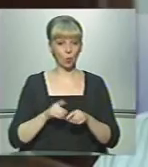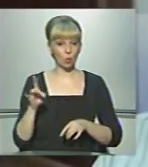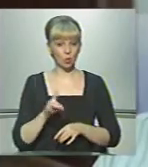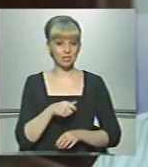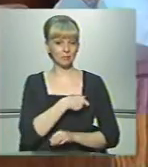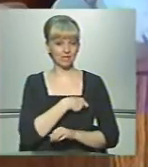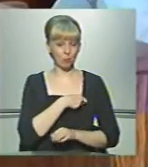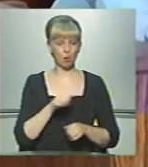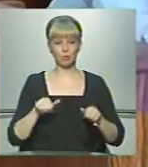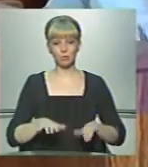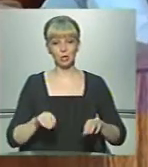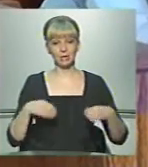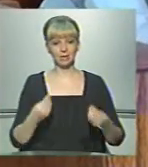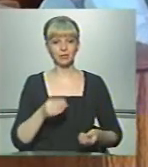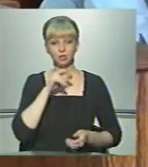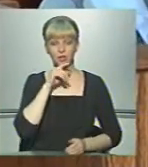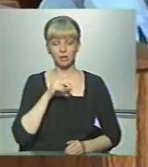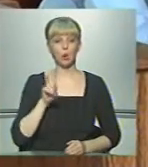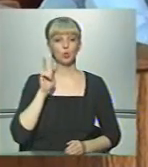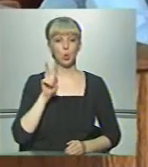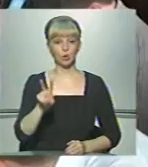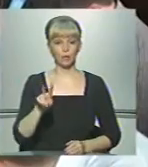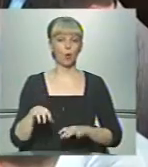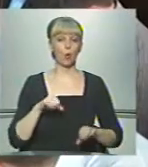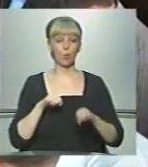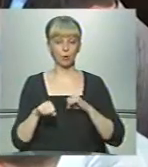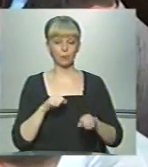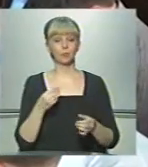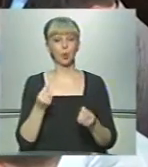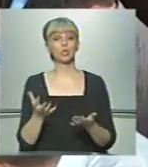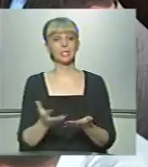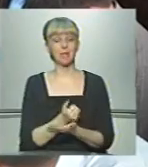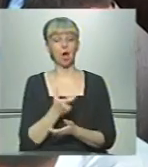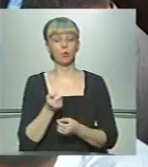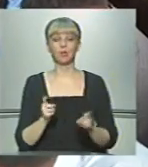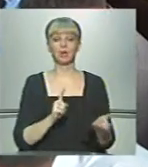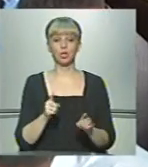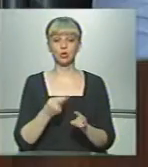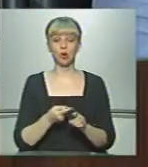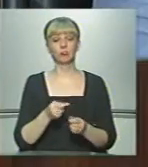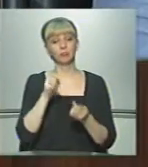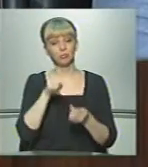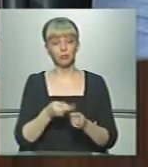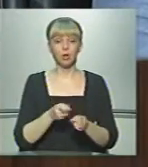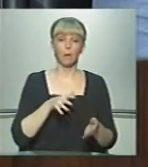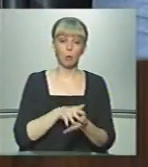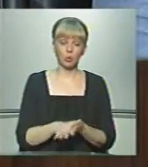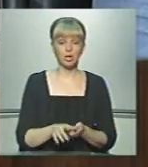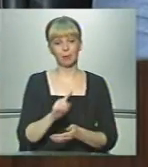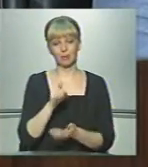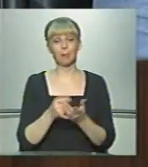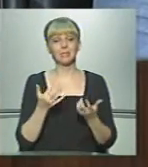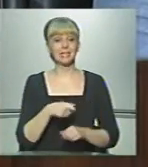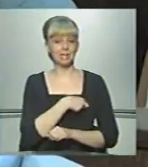розмірі депутати вирішили надати Чернівецькому тролейбусному управлінню. Кошти знайшли, а ось на що доцільніше їх витратити – питання.